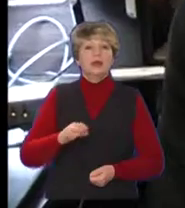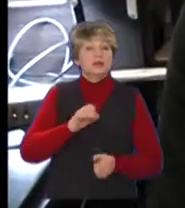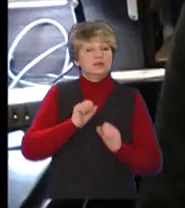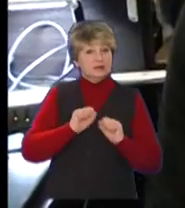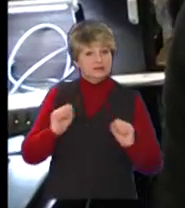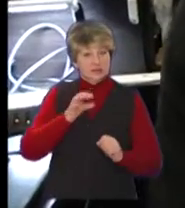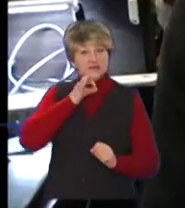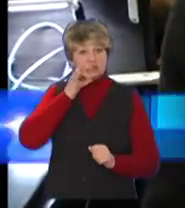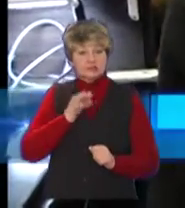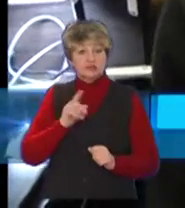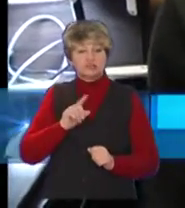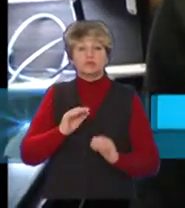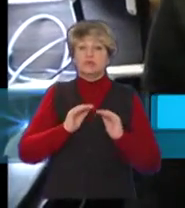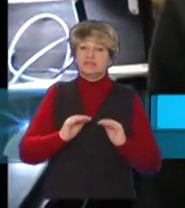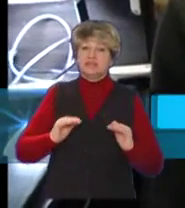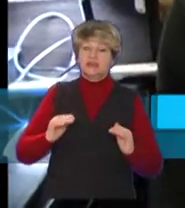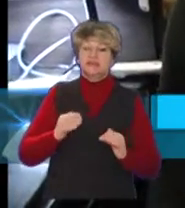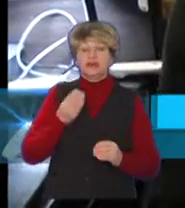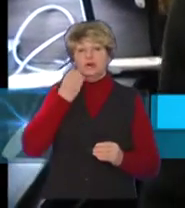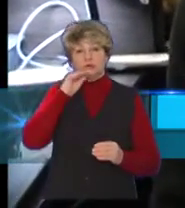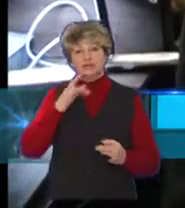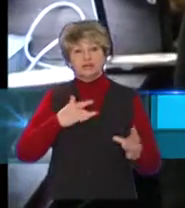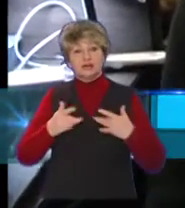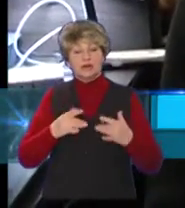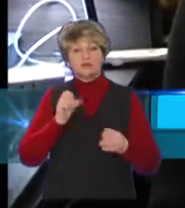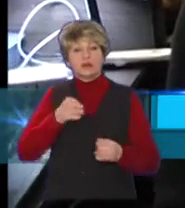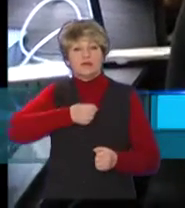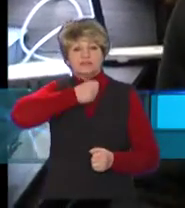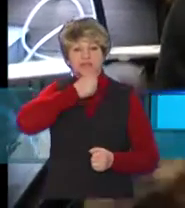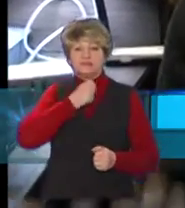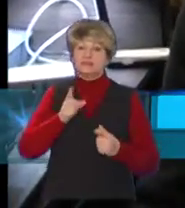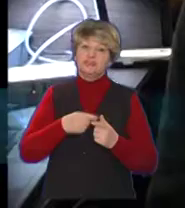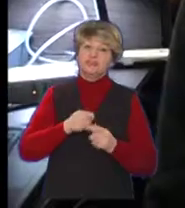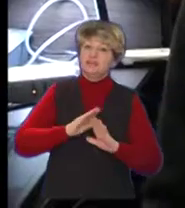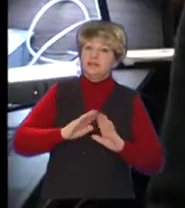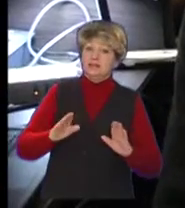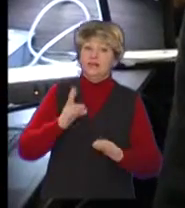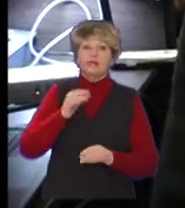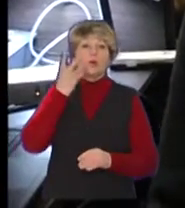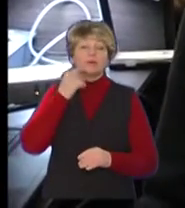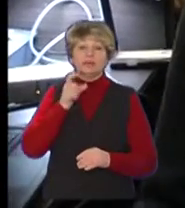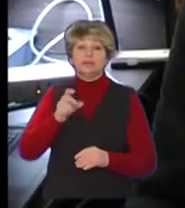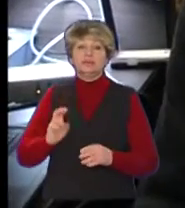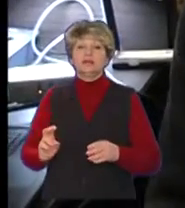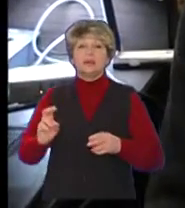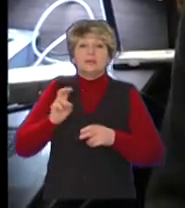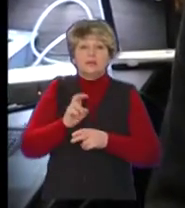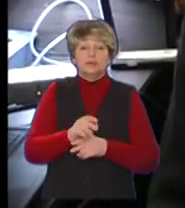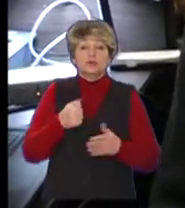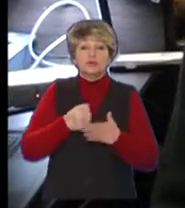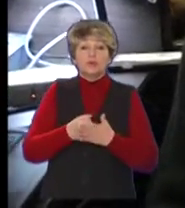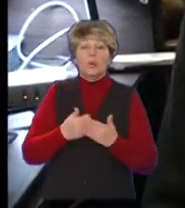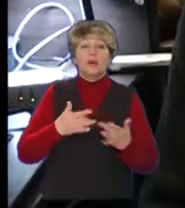Не можна казати, щиріші діти за дорослих акторів чи ні. Але якщо людина приходить до театру і вона впускає в себе